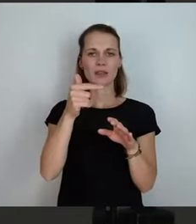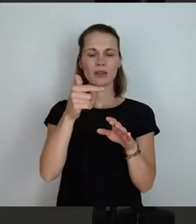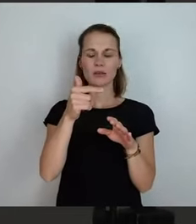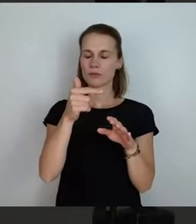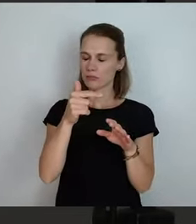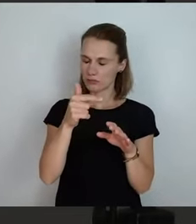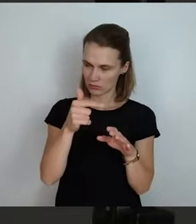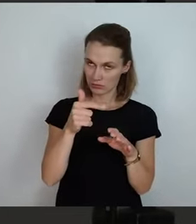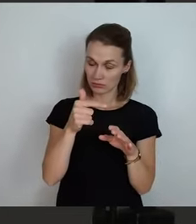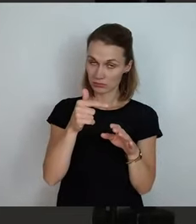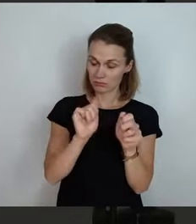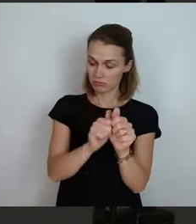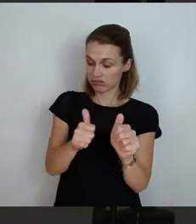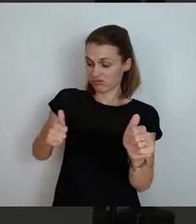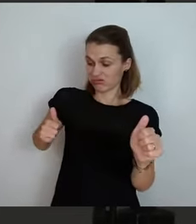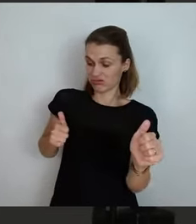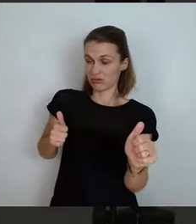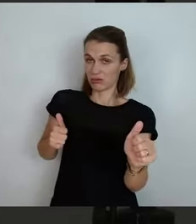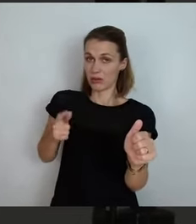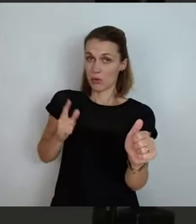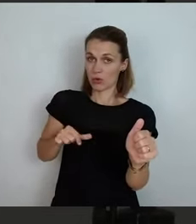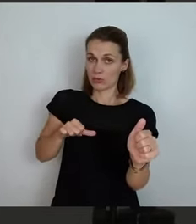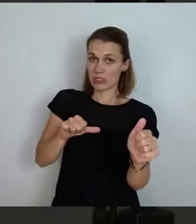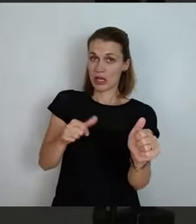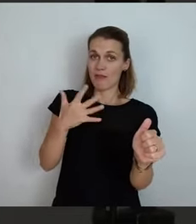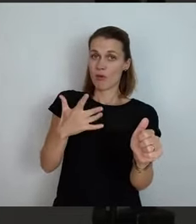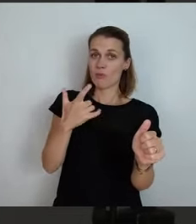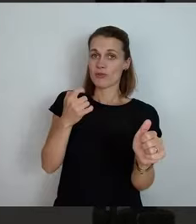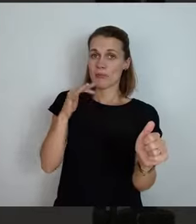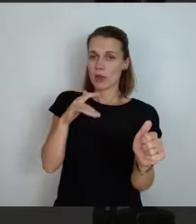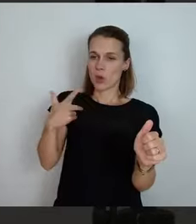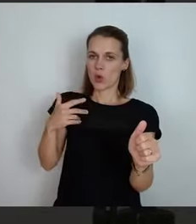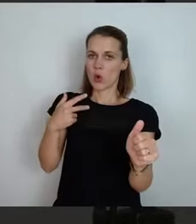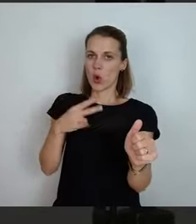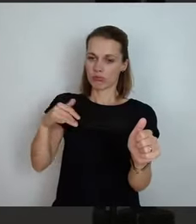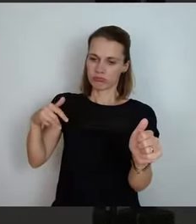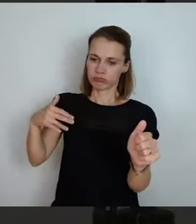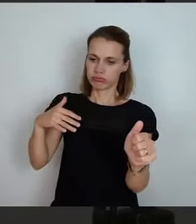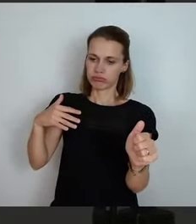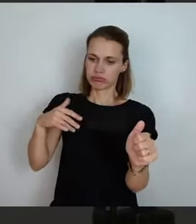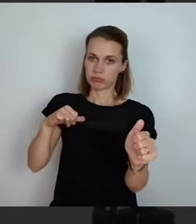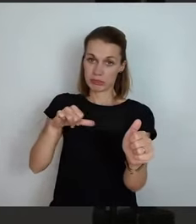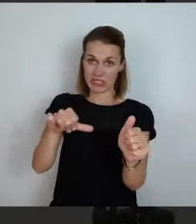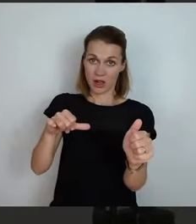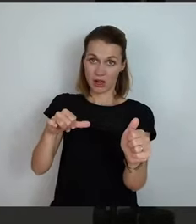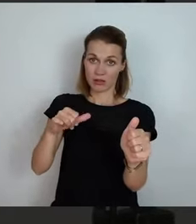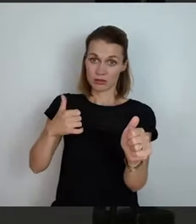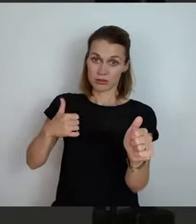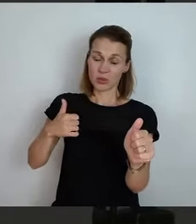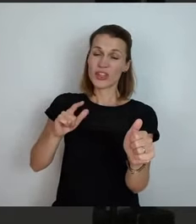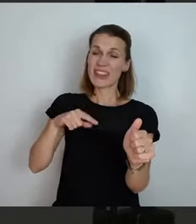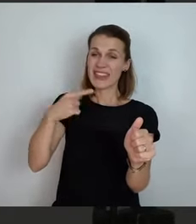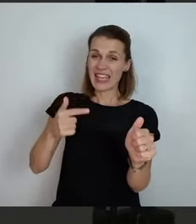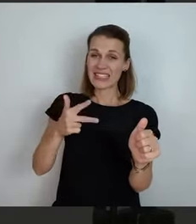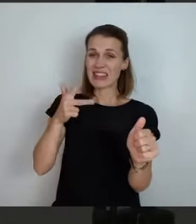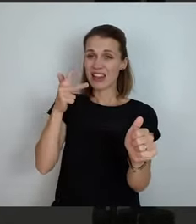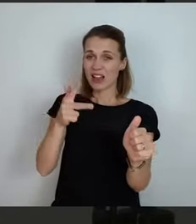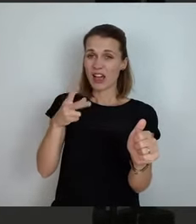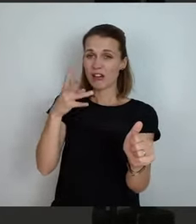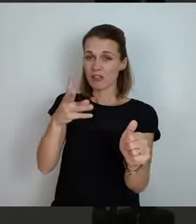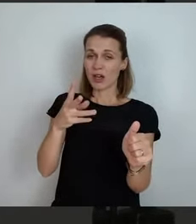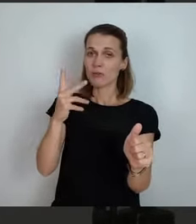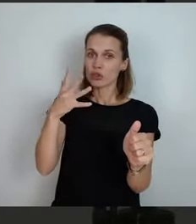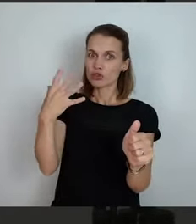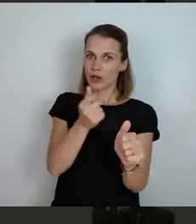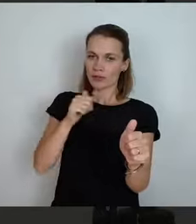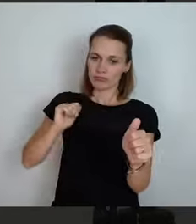25 Millionen. Und diesen Nachholebedarf müssen wir in den nächsten drei, maximal vier Jahren lösen. Ansonsten werden wir